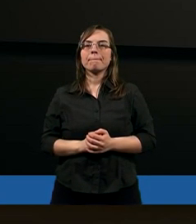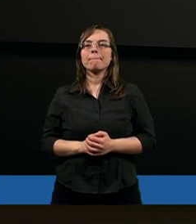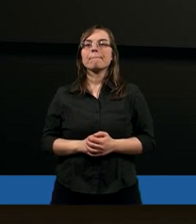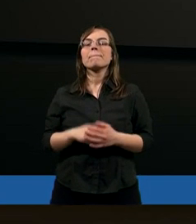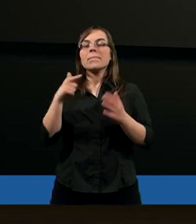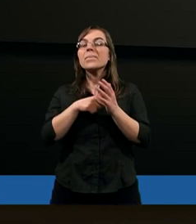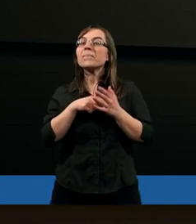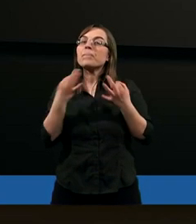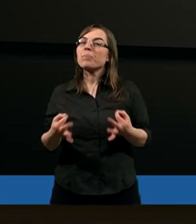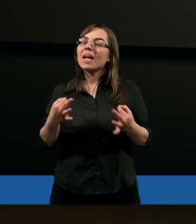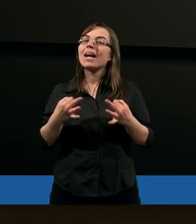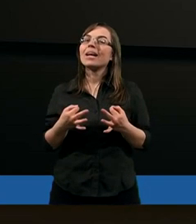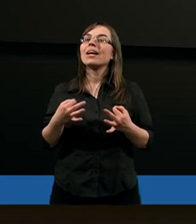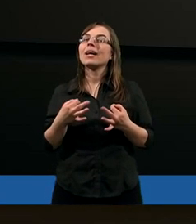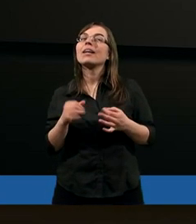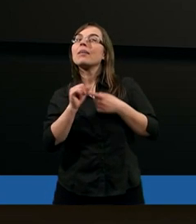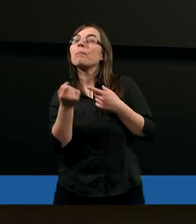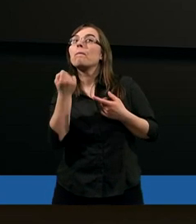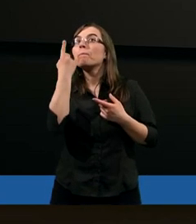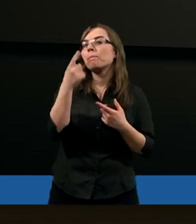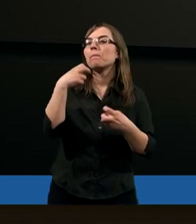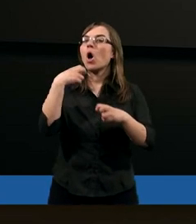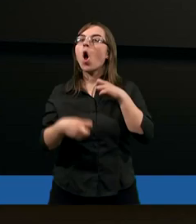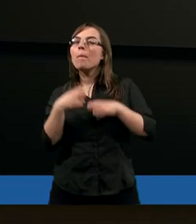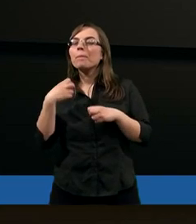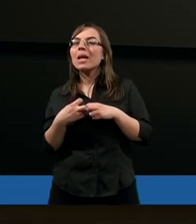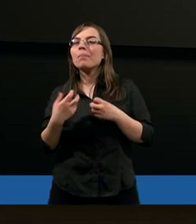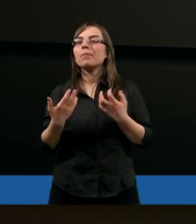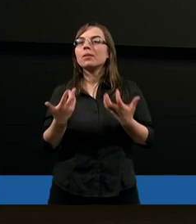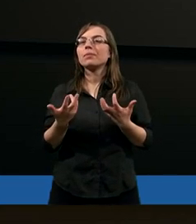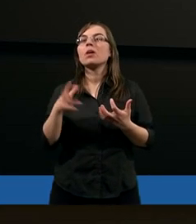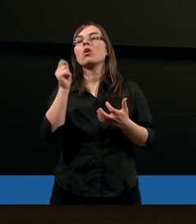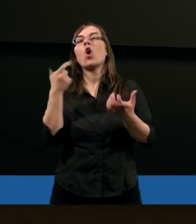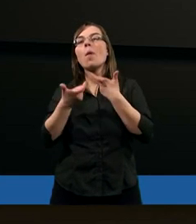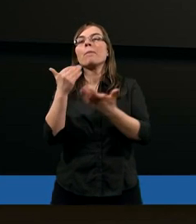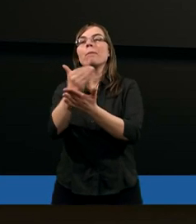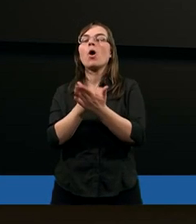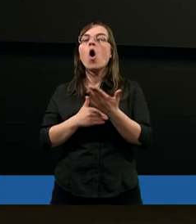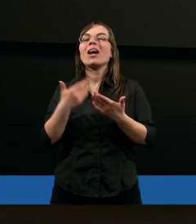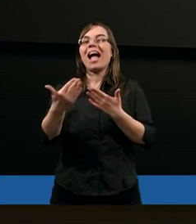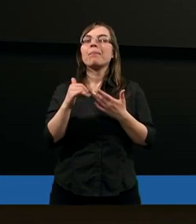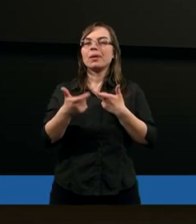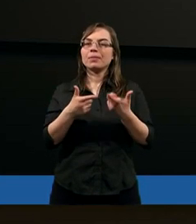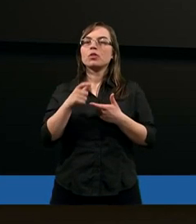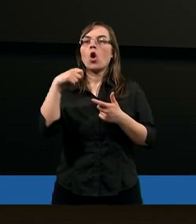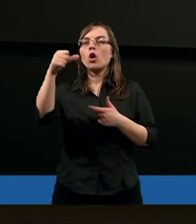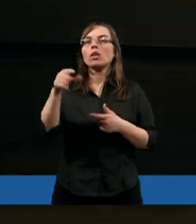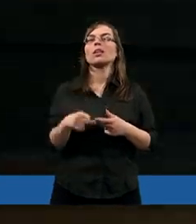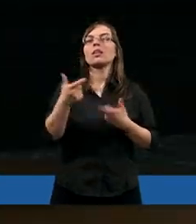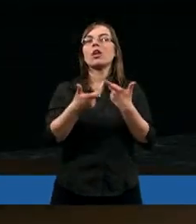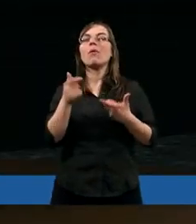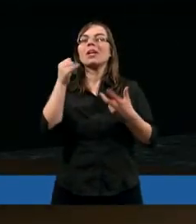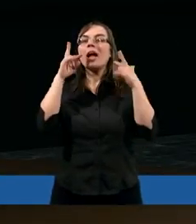No ja teraz prowadzę taki program robiliśmy taki program paczek noworocznych gwiazdkową